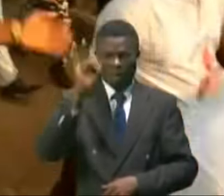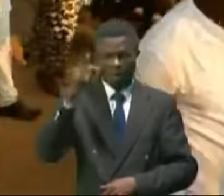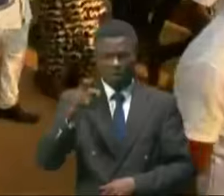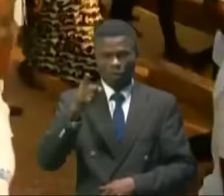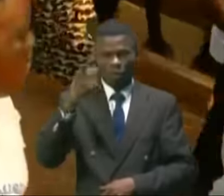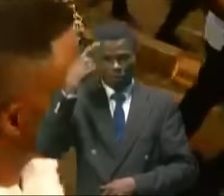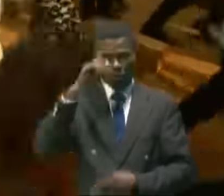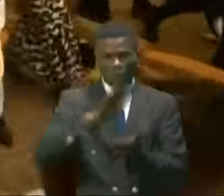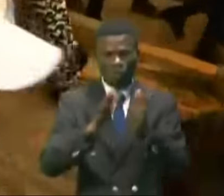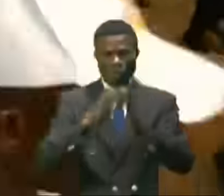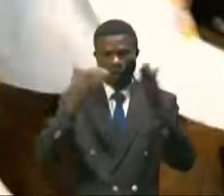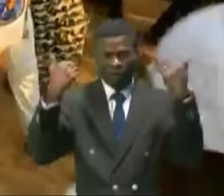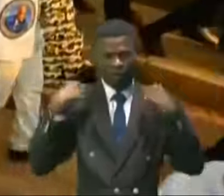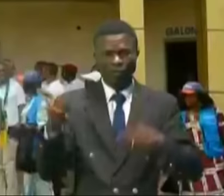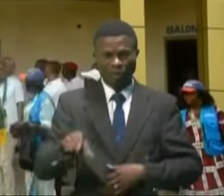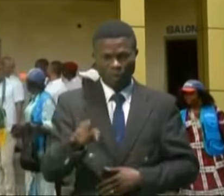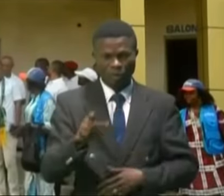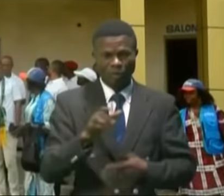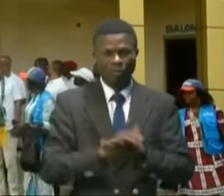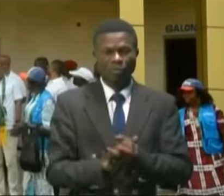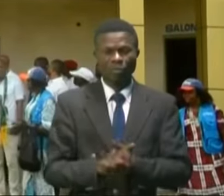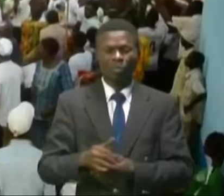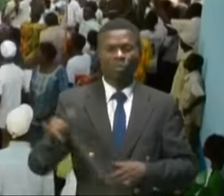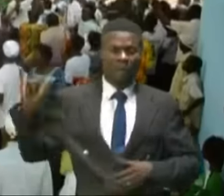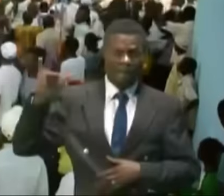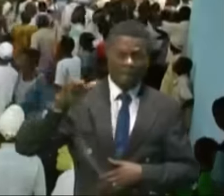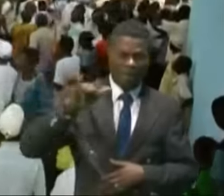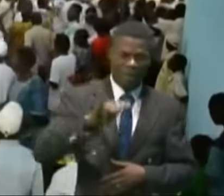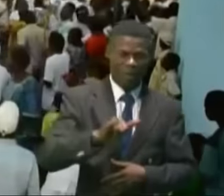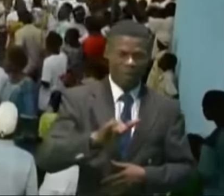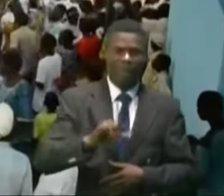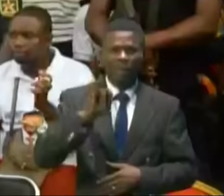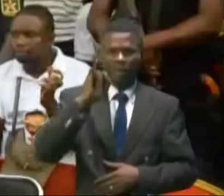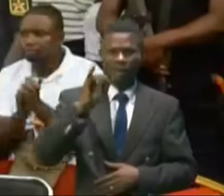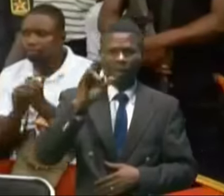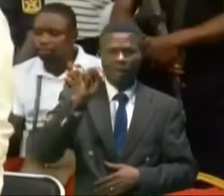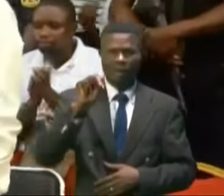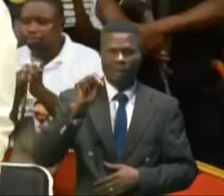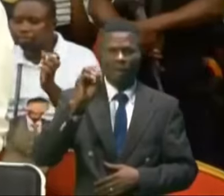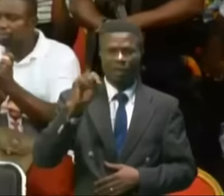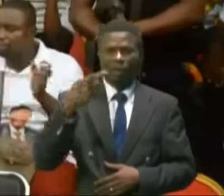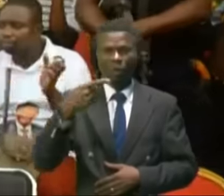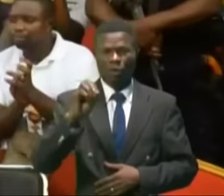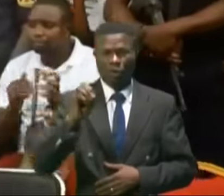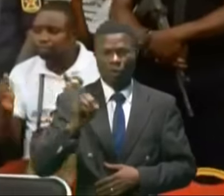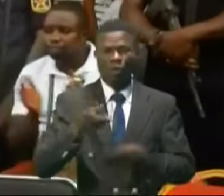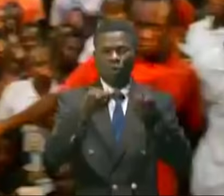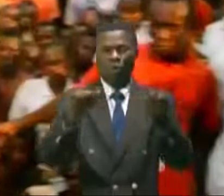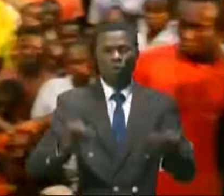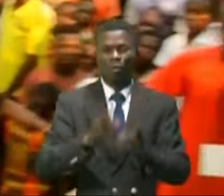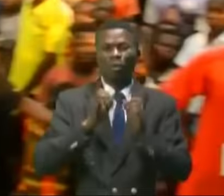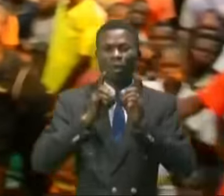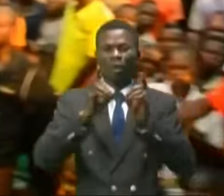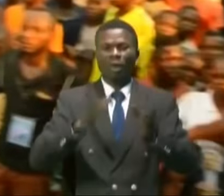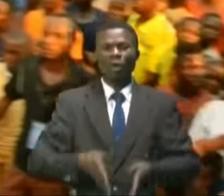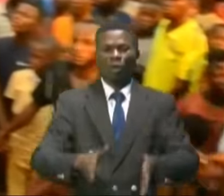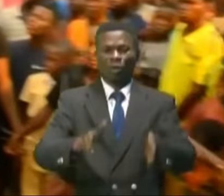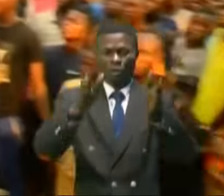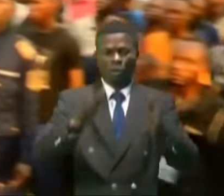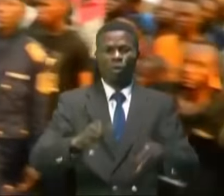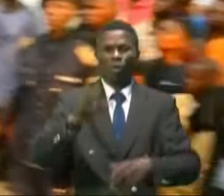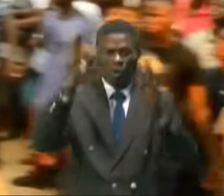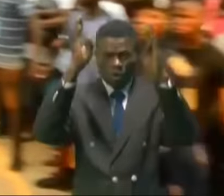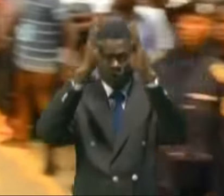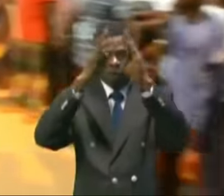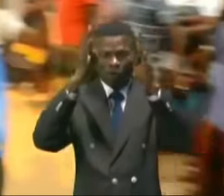provincials de la dite province. De l'aérodrome d'Inongoville à la tribune centrale sur le boulevard Momboutou